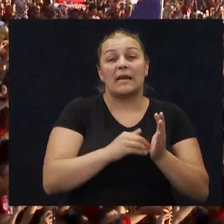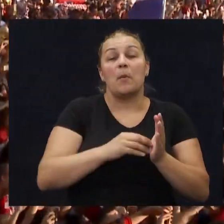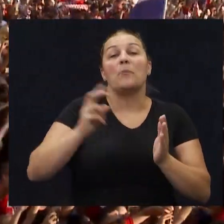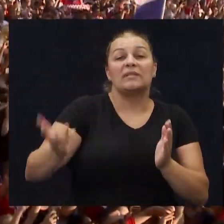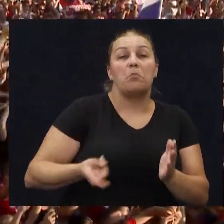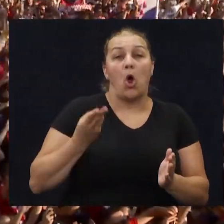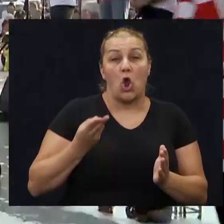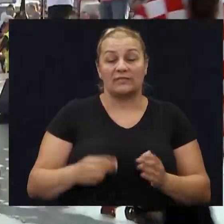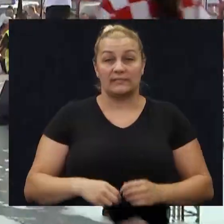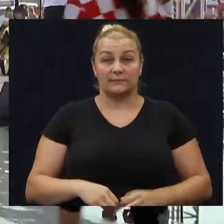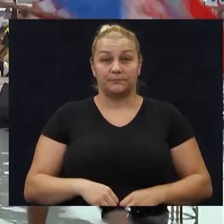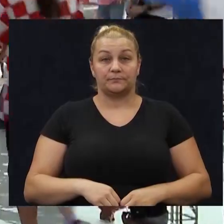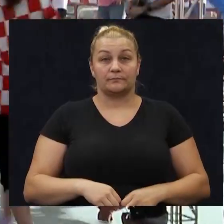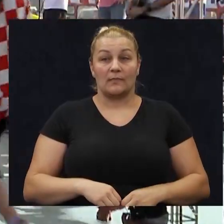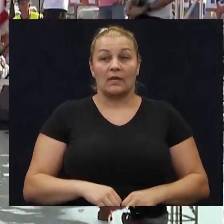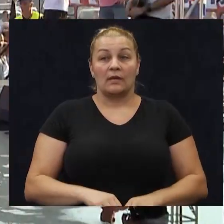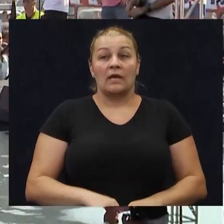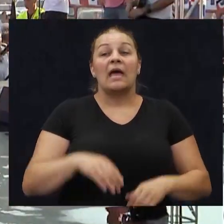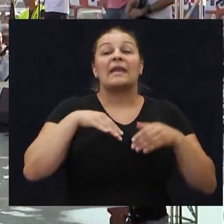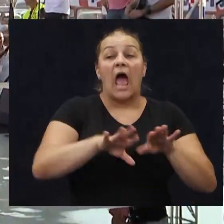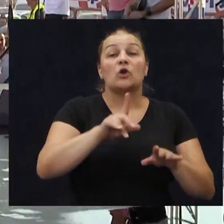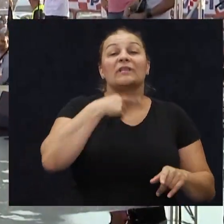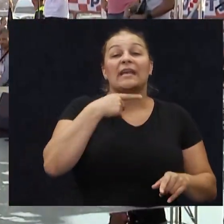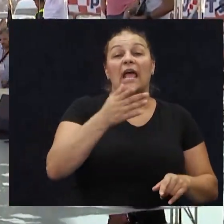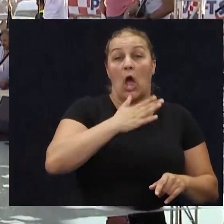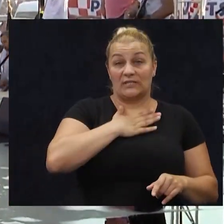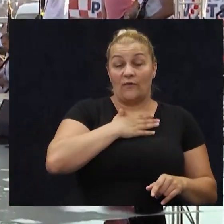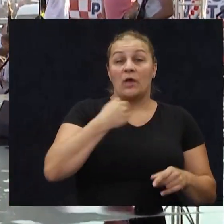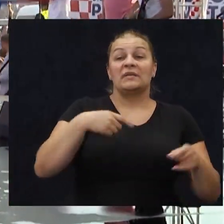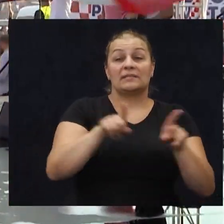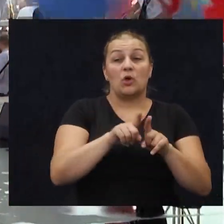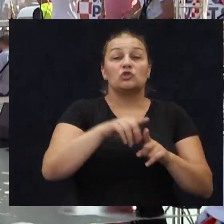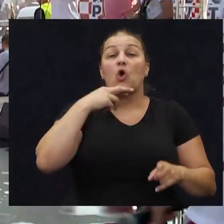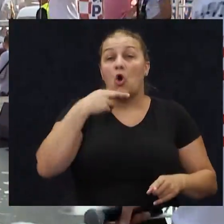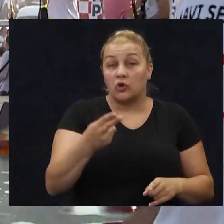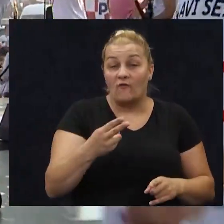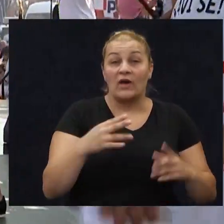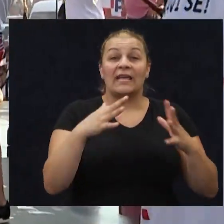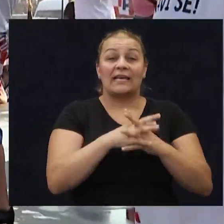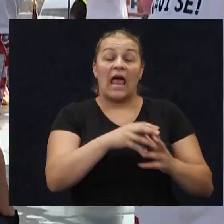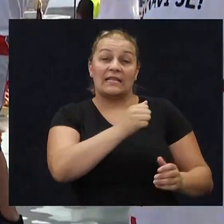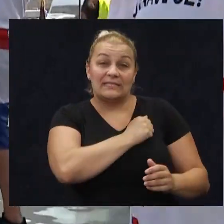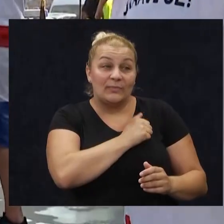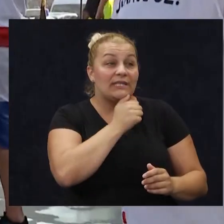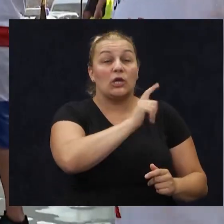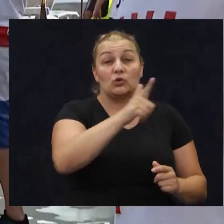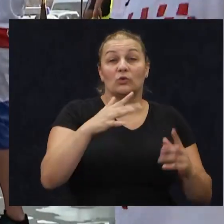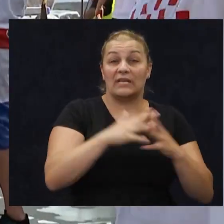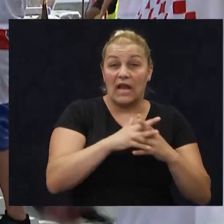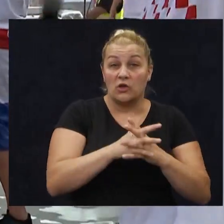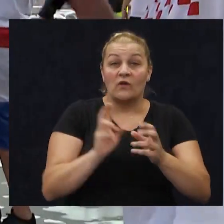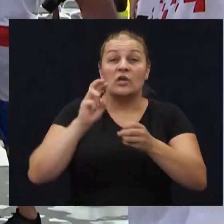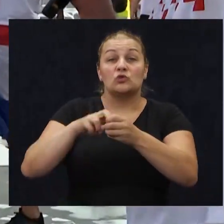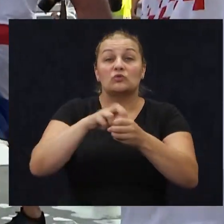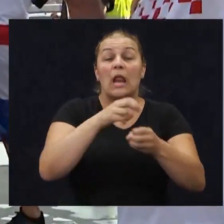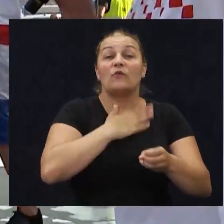ponosni. Da, narod je rekao svoje, Ivo, mi smo također odgovorili svi gradovi gdje participiraju